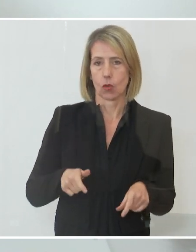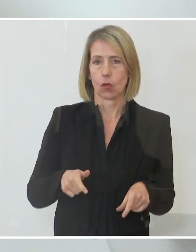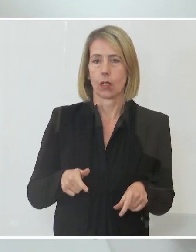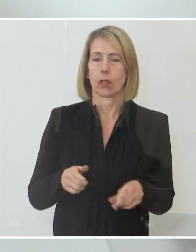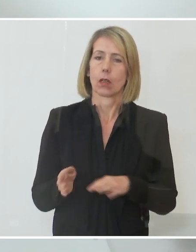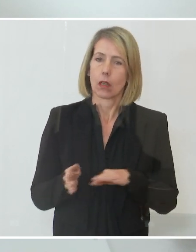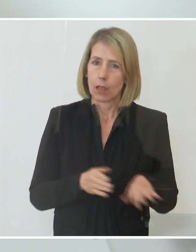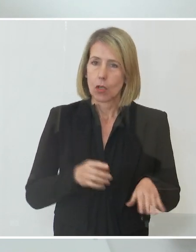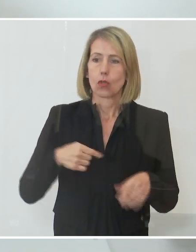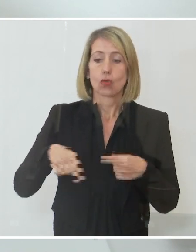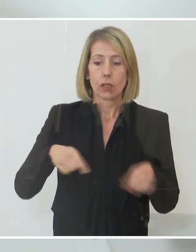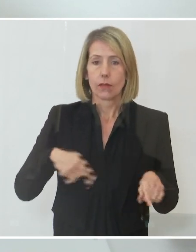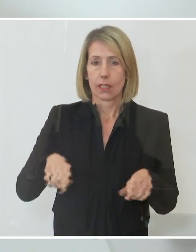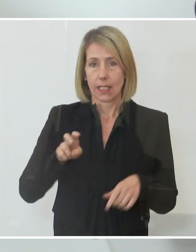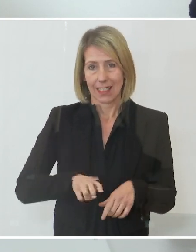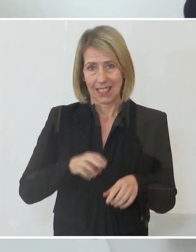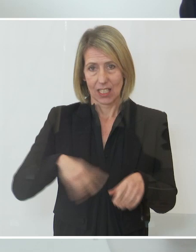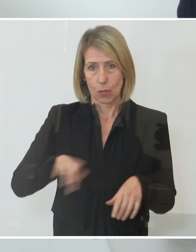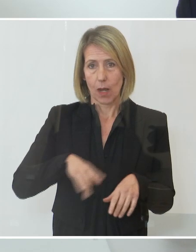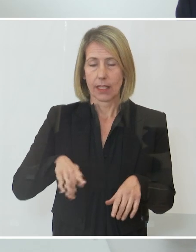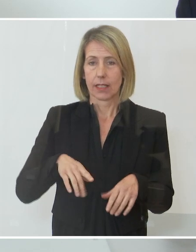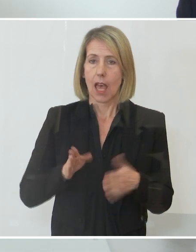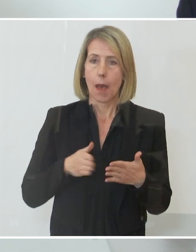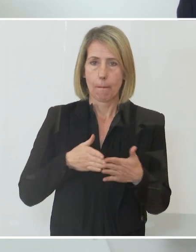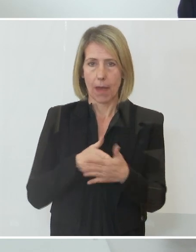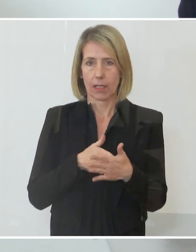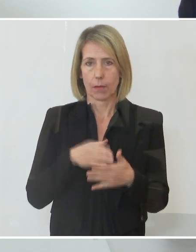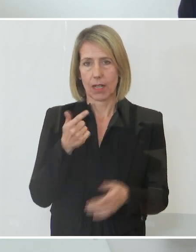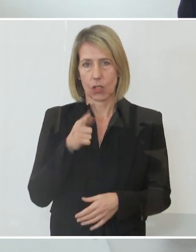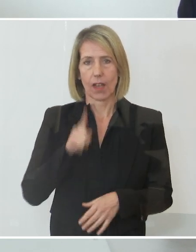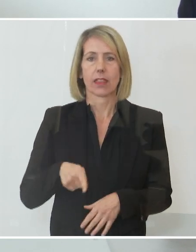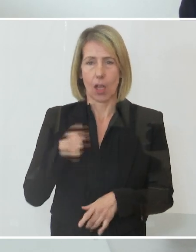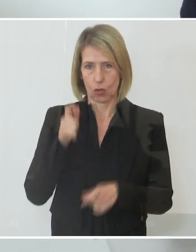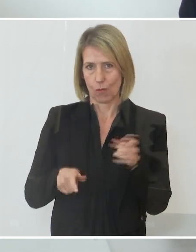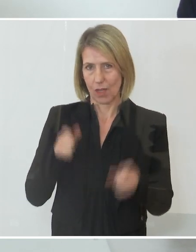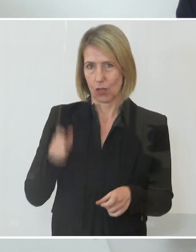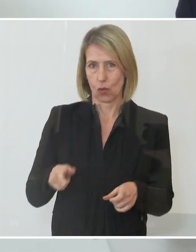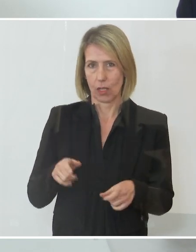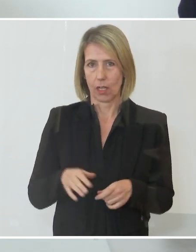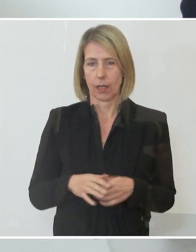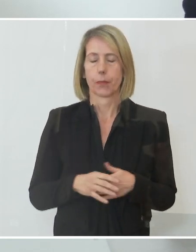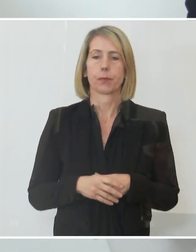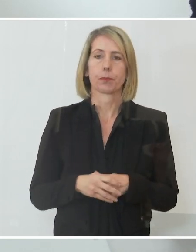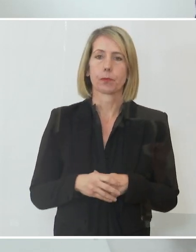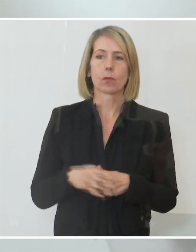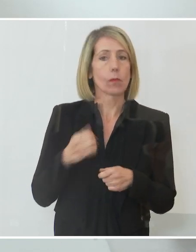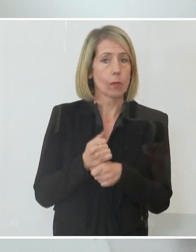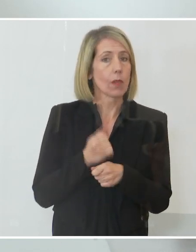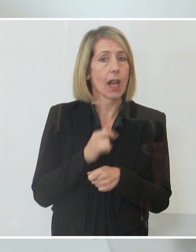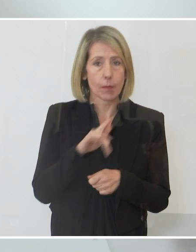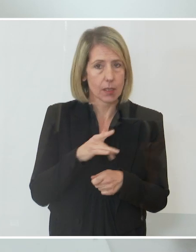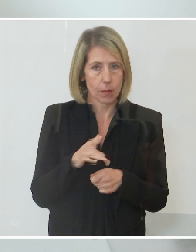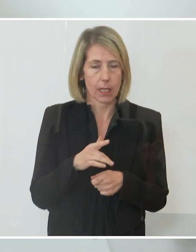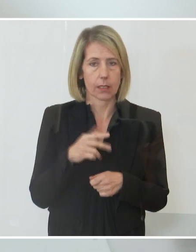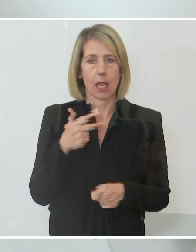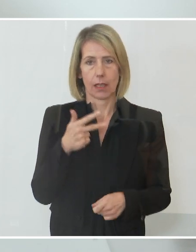itzplätzen indoor sind es maximal 2.000 Personen. Am Arbeitsplatz gilt weiterhin die 3